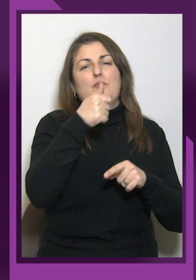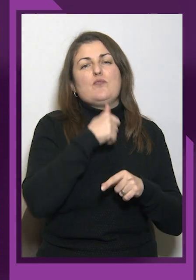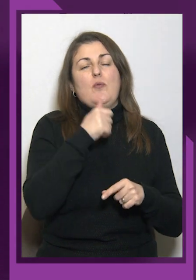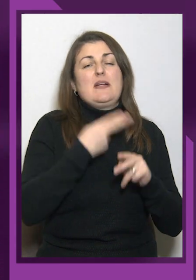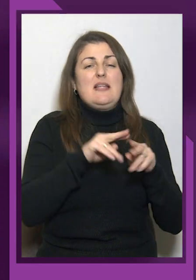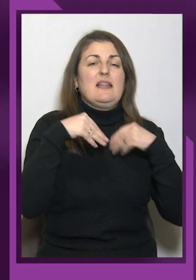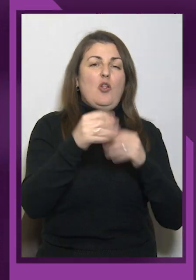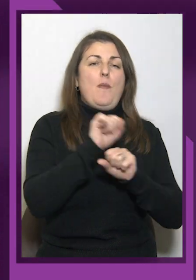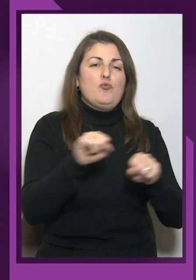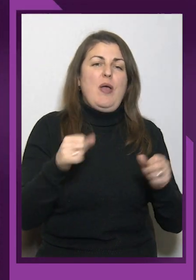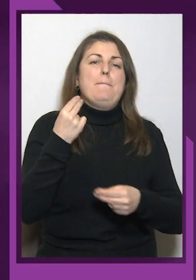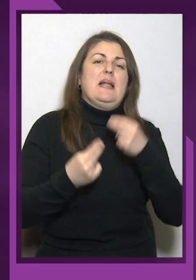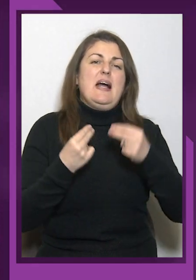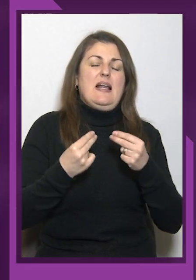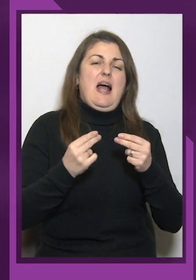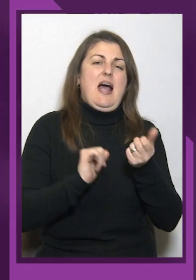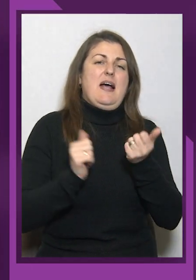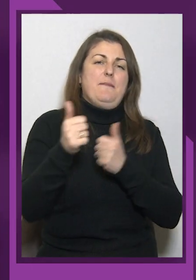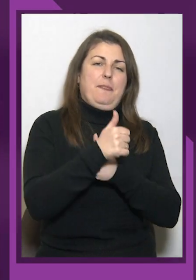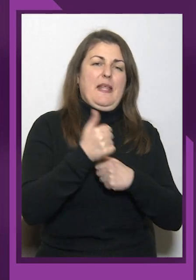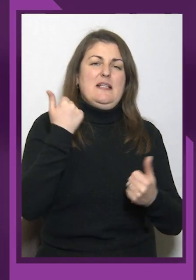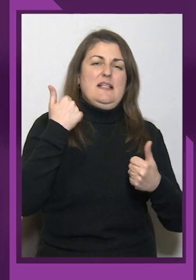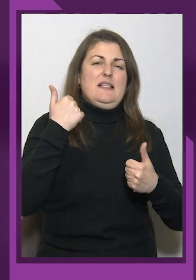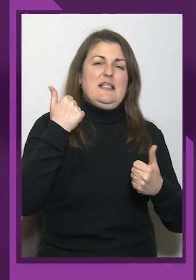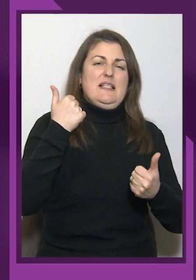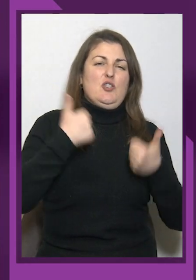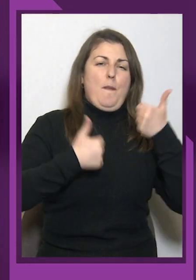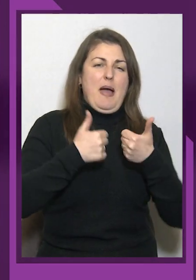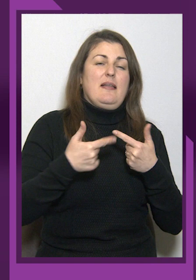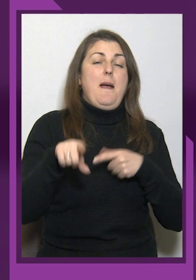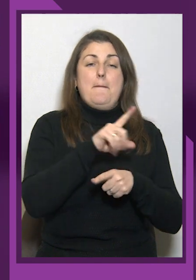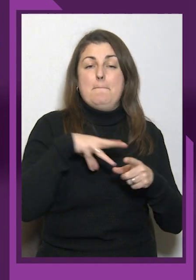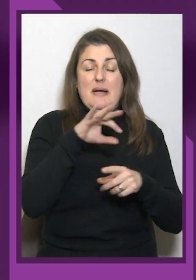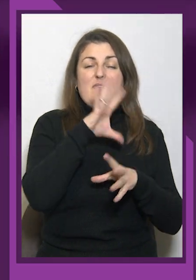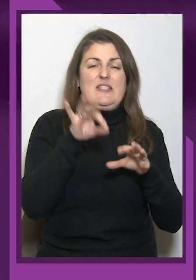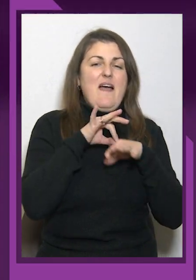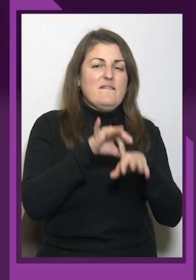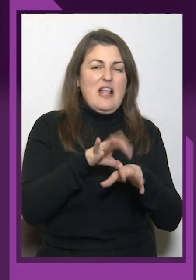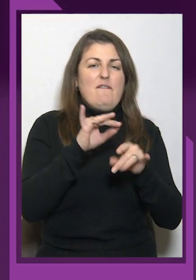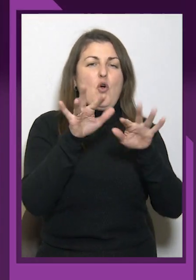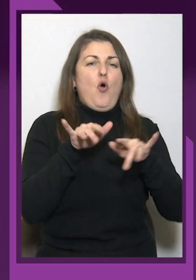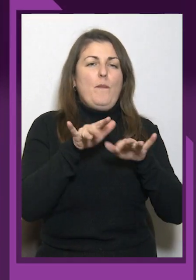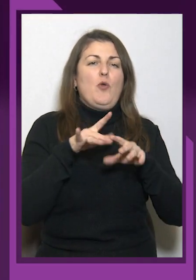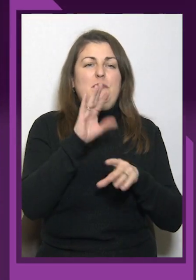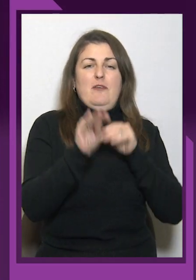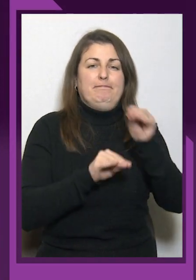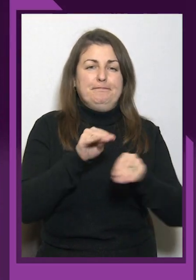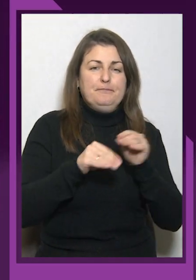Це дало можливість переграти суперників тактично. Ми все вели у комп'ютері, ми все завели,